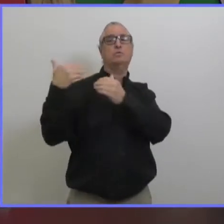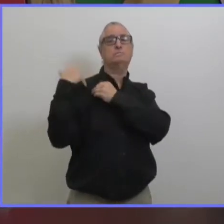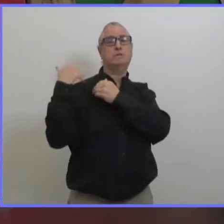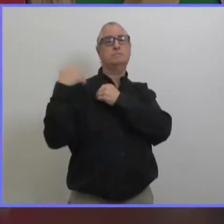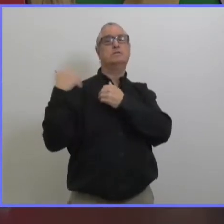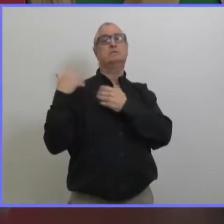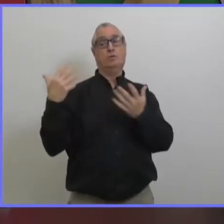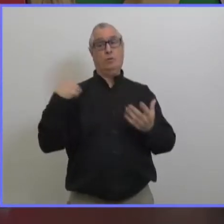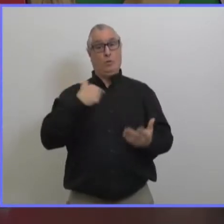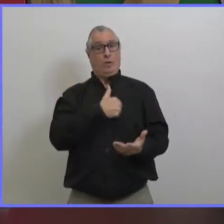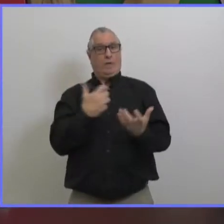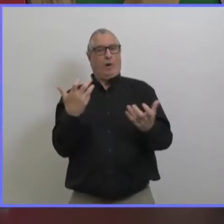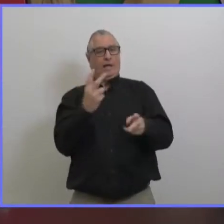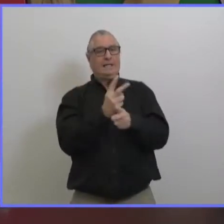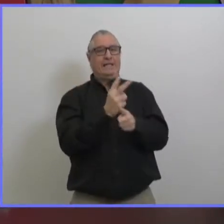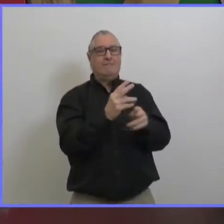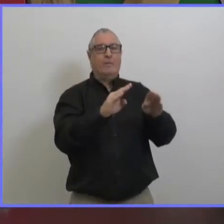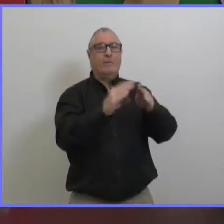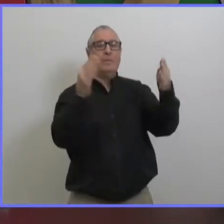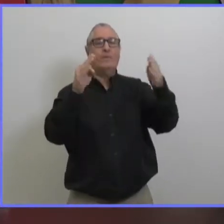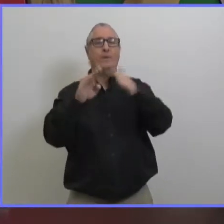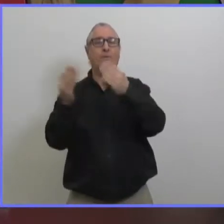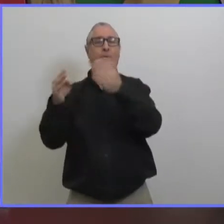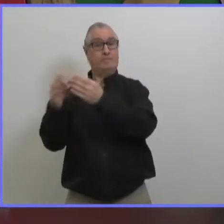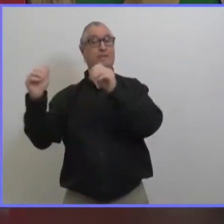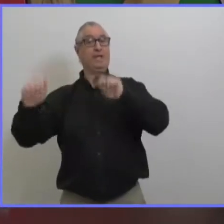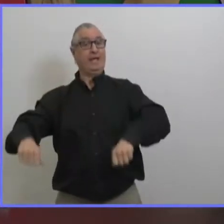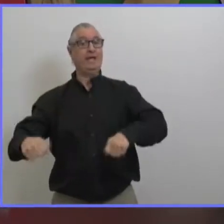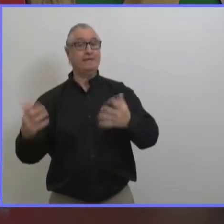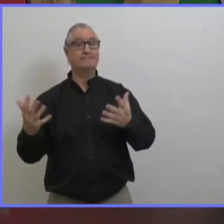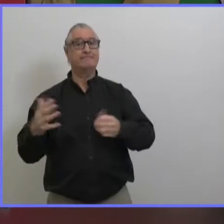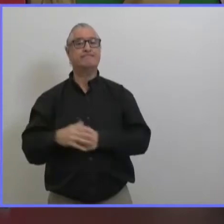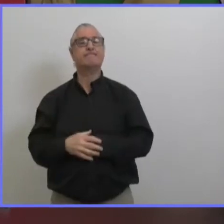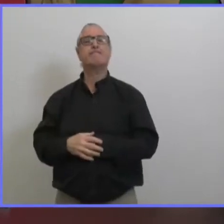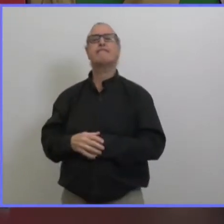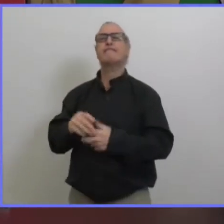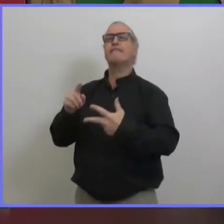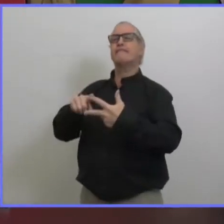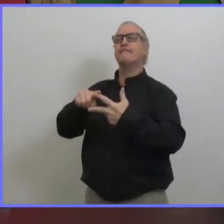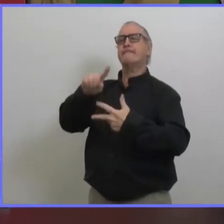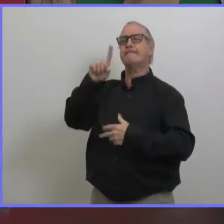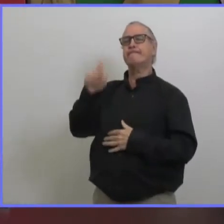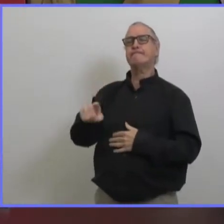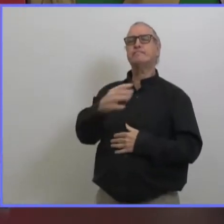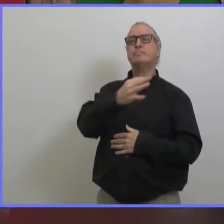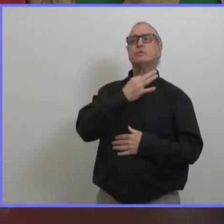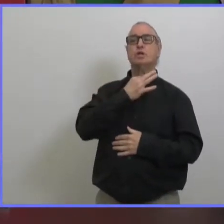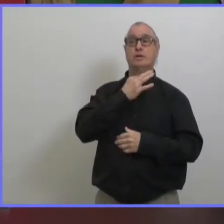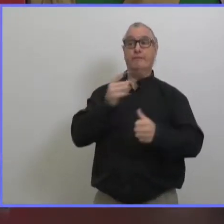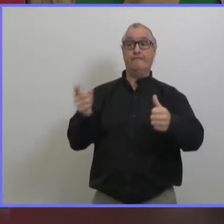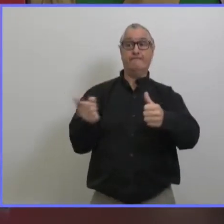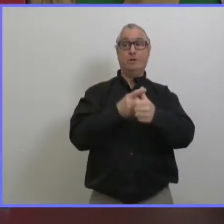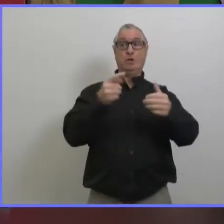de l'avant je veux revenir au premier cas de